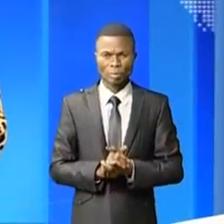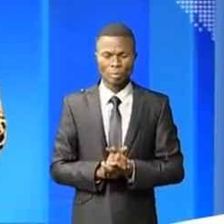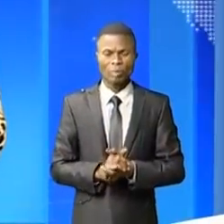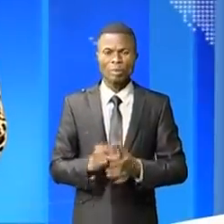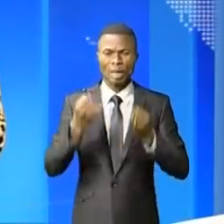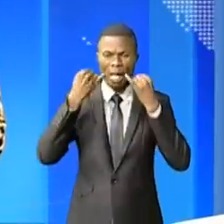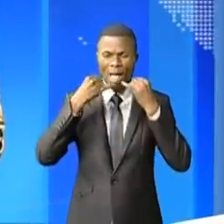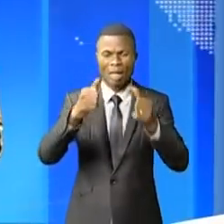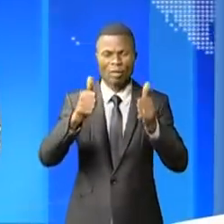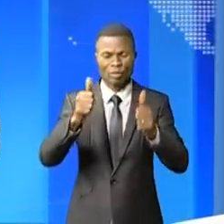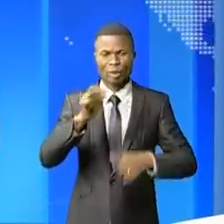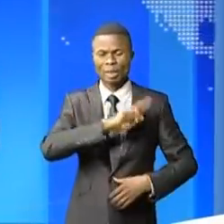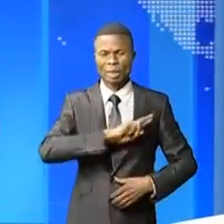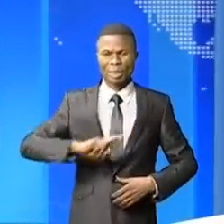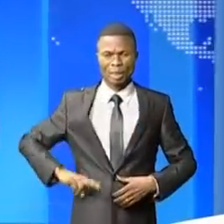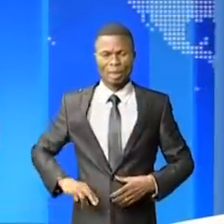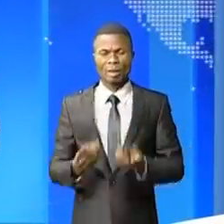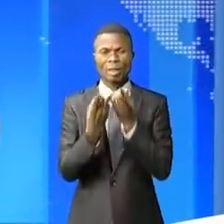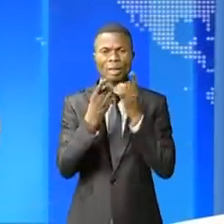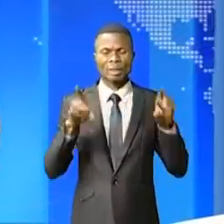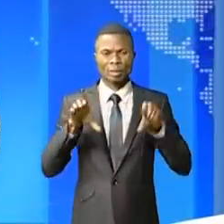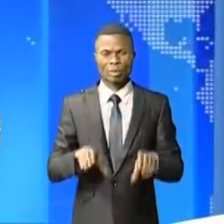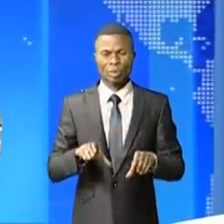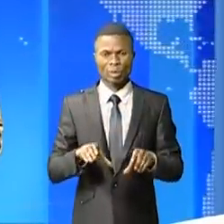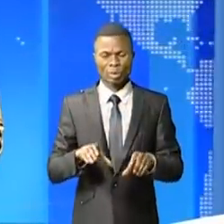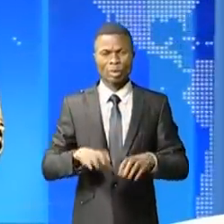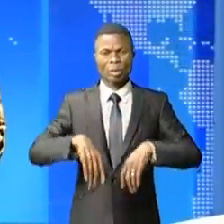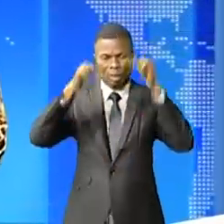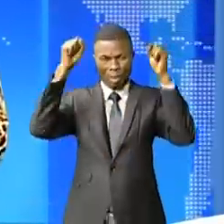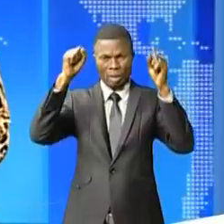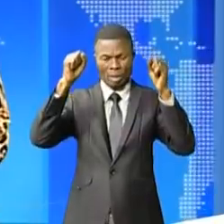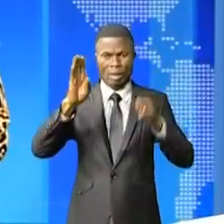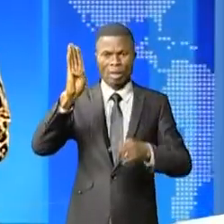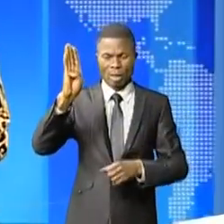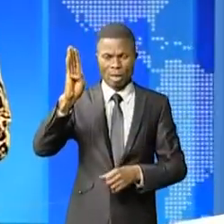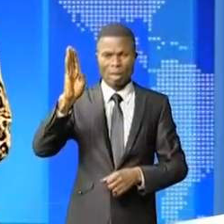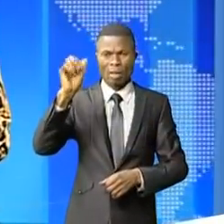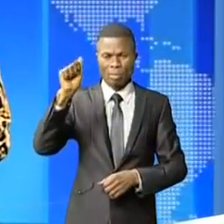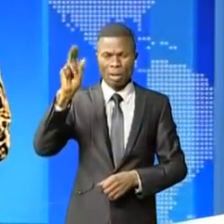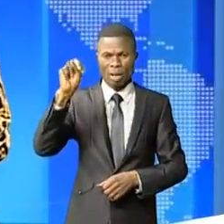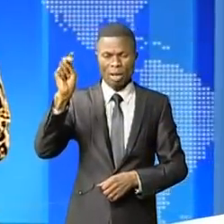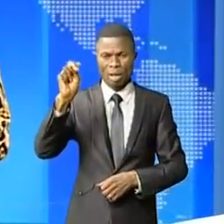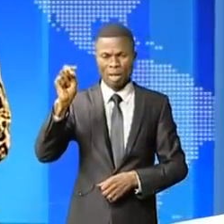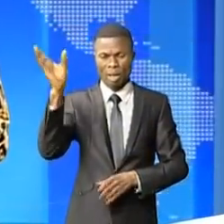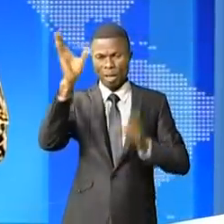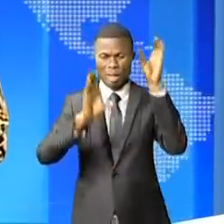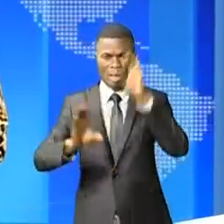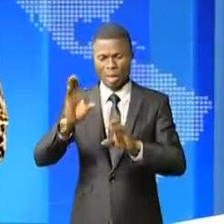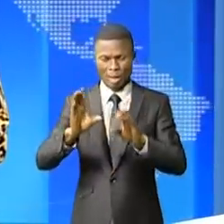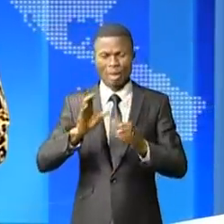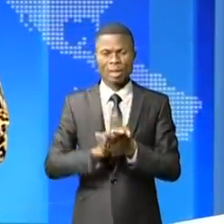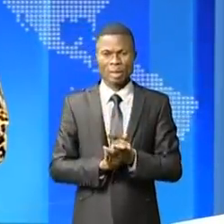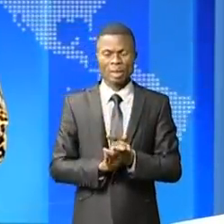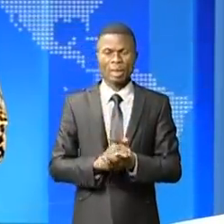nouvelle pour la République démocratique du Congo, c'est l'approbation des bangas du nom scientifique Mab 114